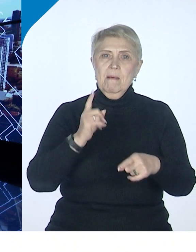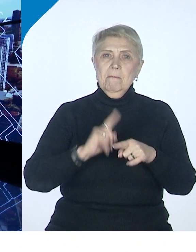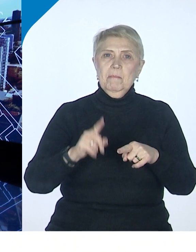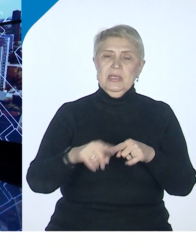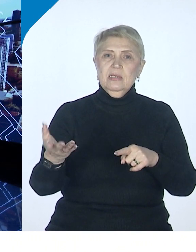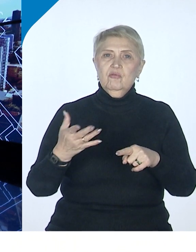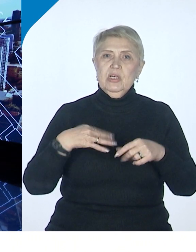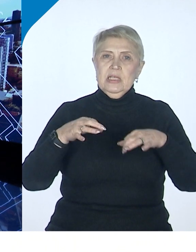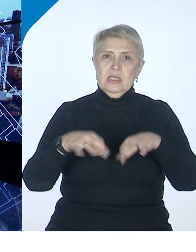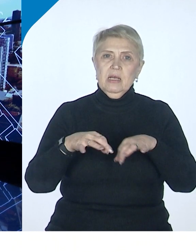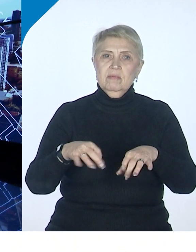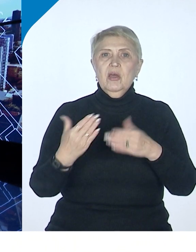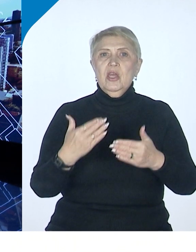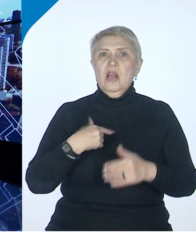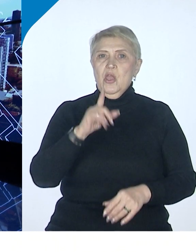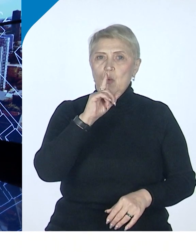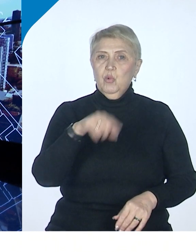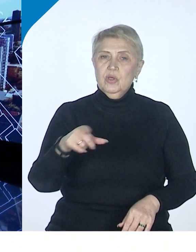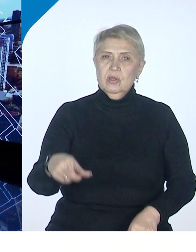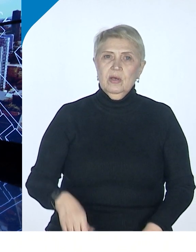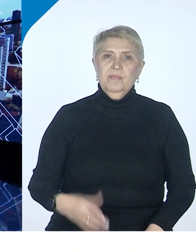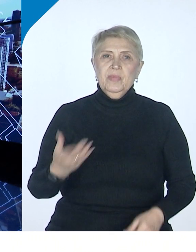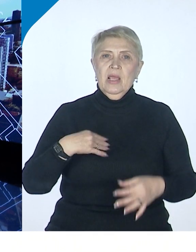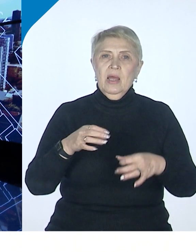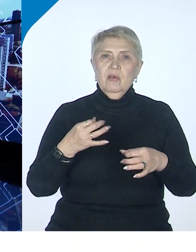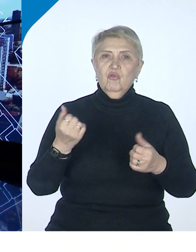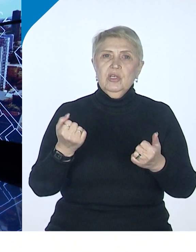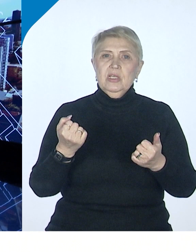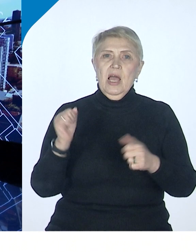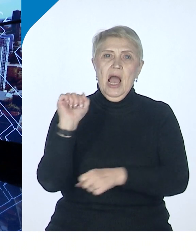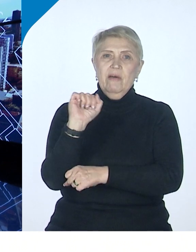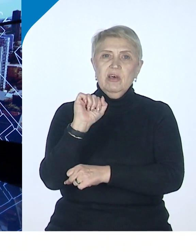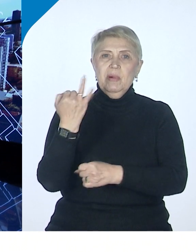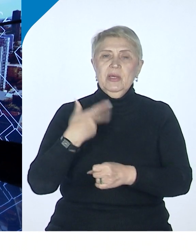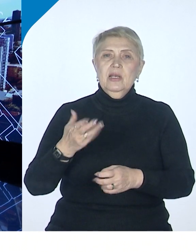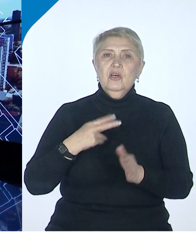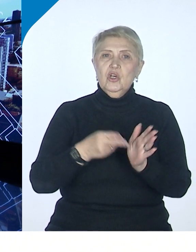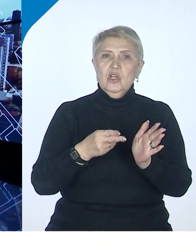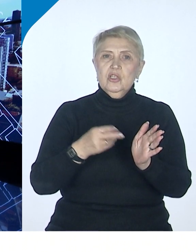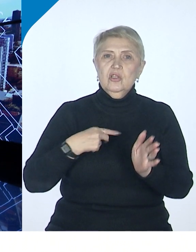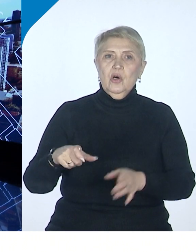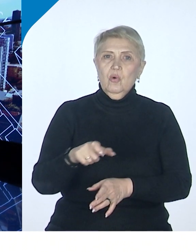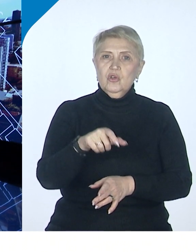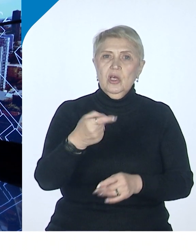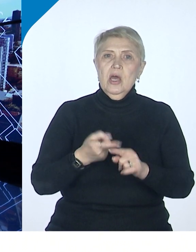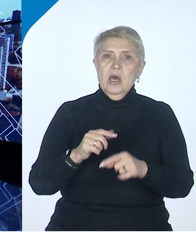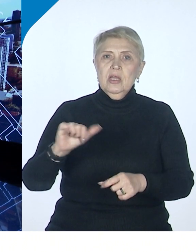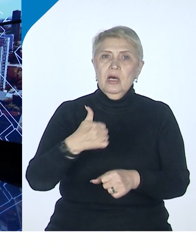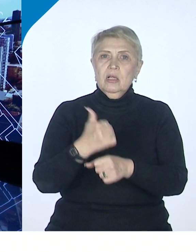вот здесь или не будет автомобильный и железнодорожный. Это важное условие.